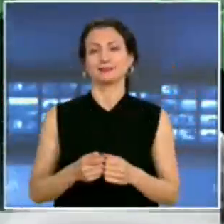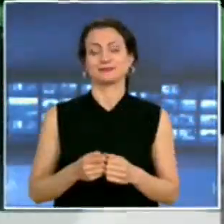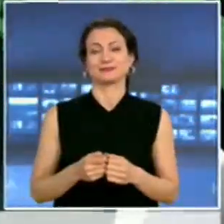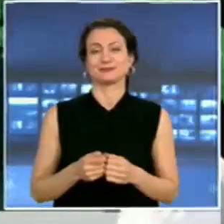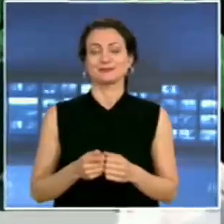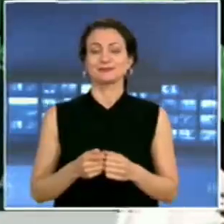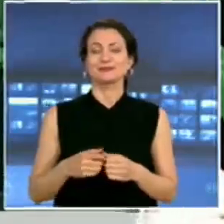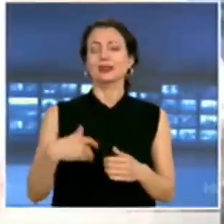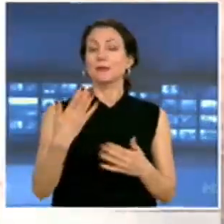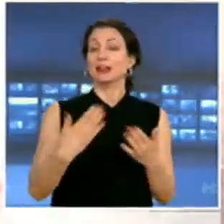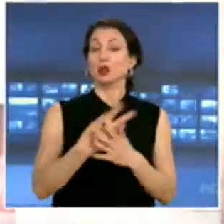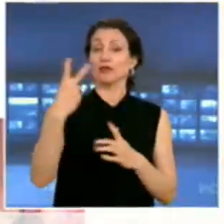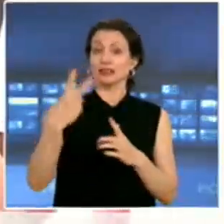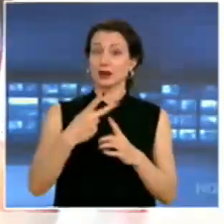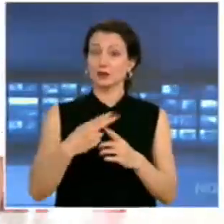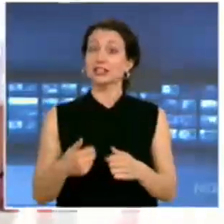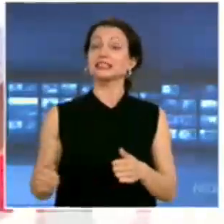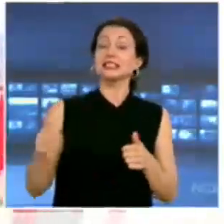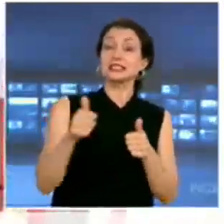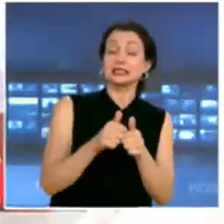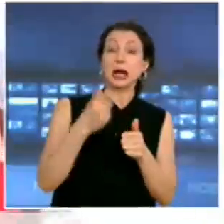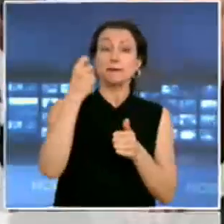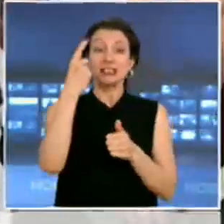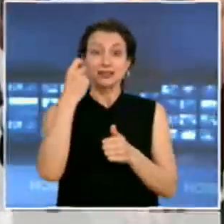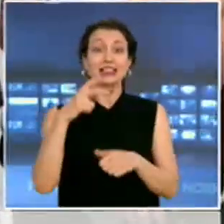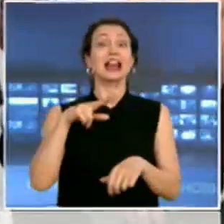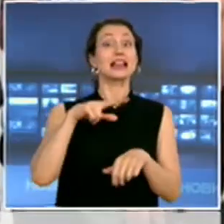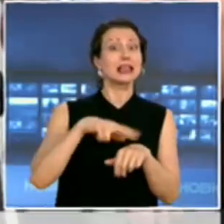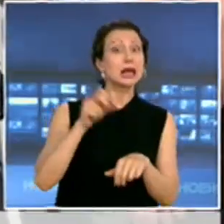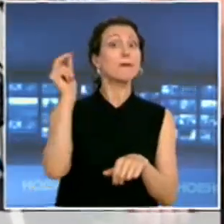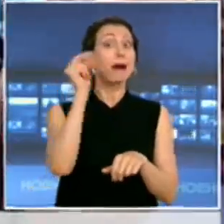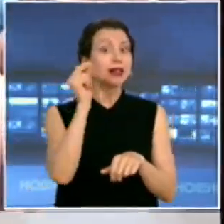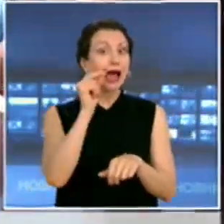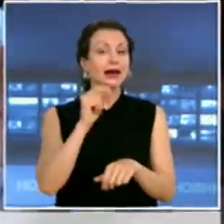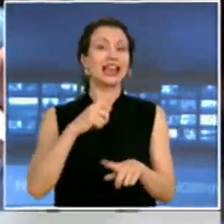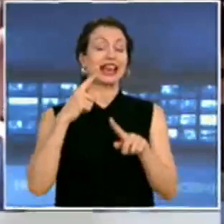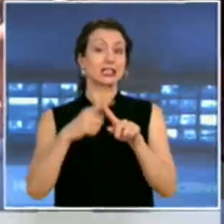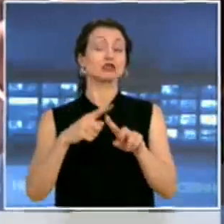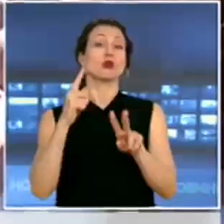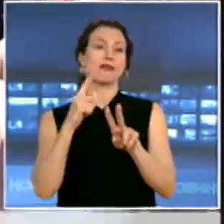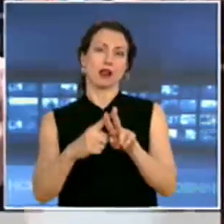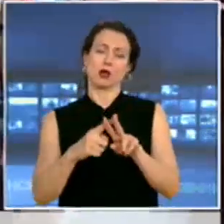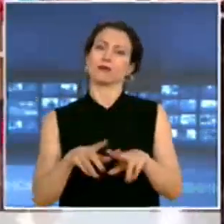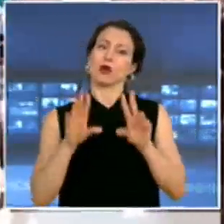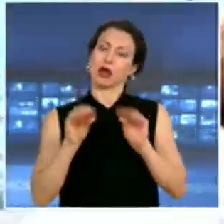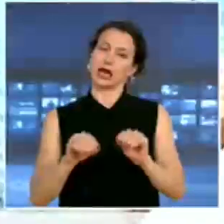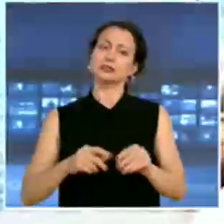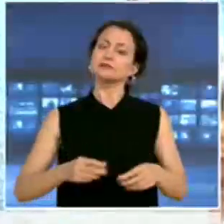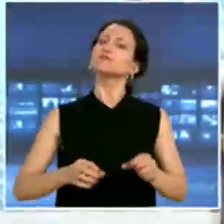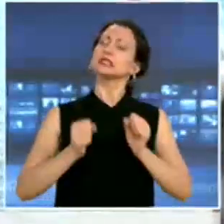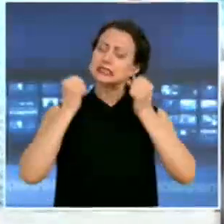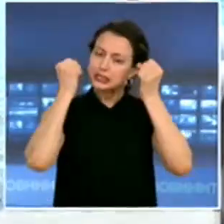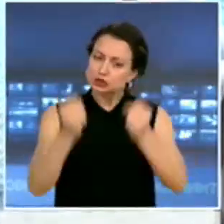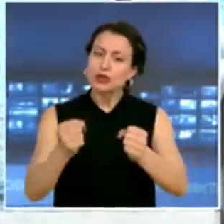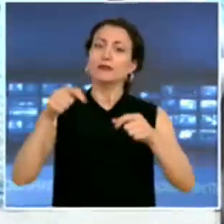Пред нова съпредседателят на партия Да България Христо Иванов обяви, че ще настояват в района за постоянно да бъде поставен пилом в